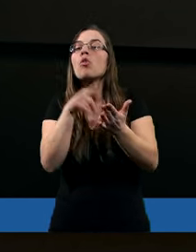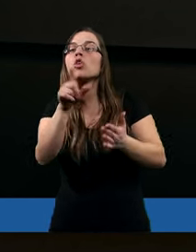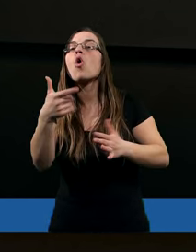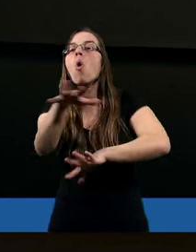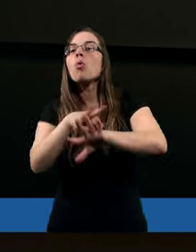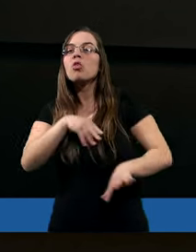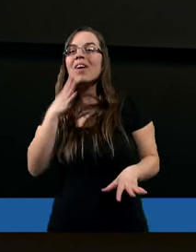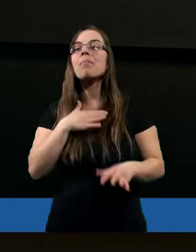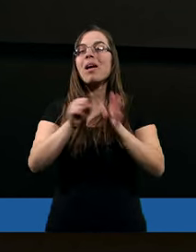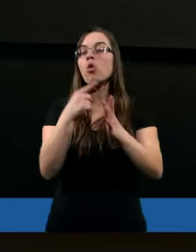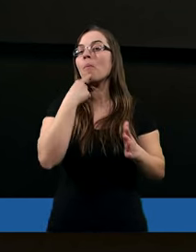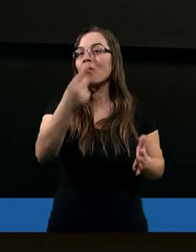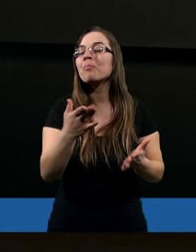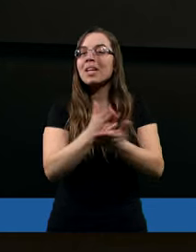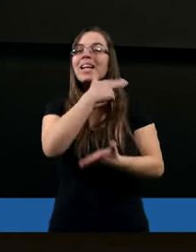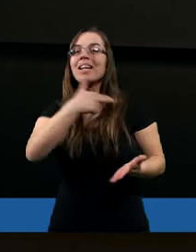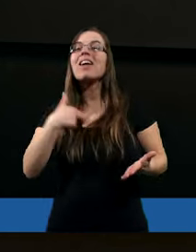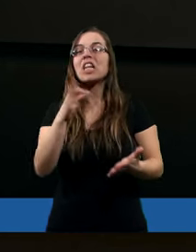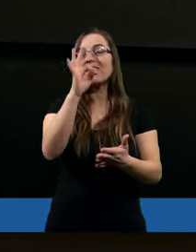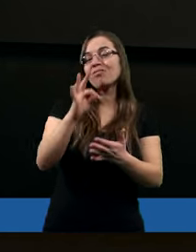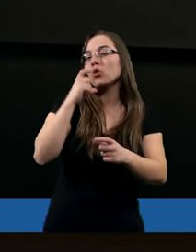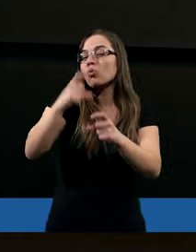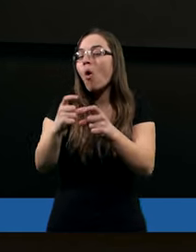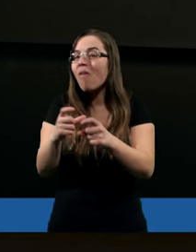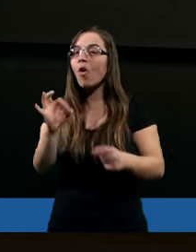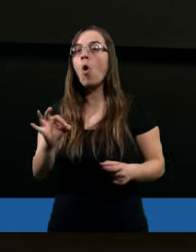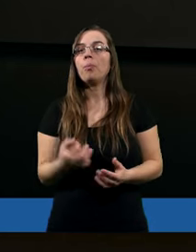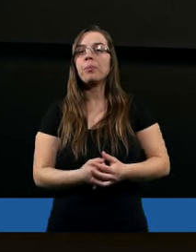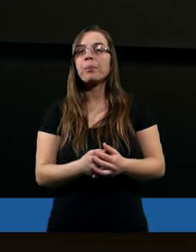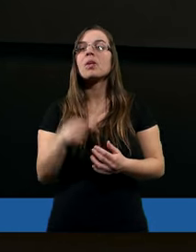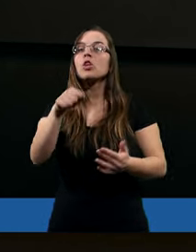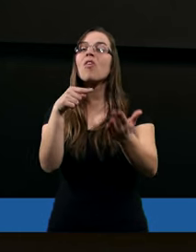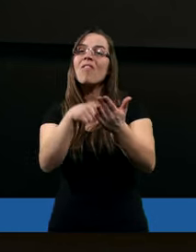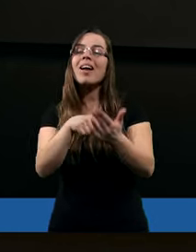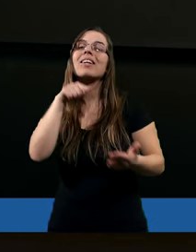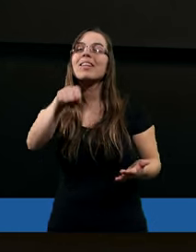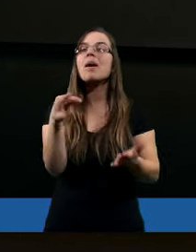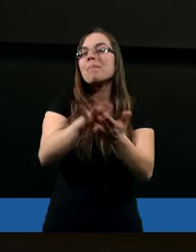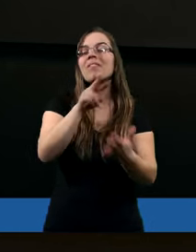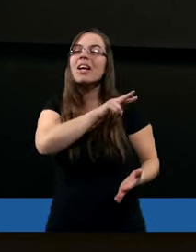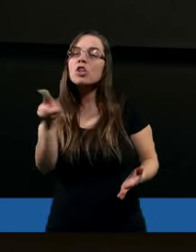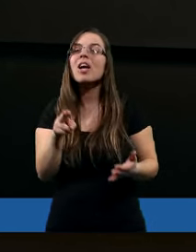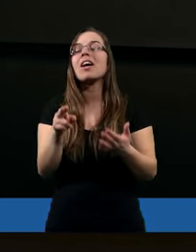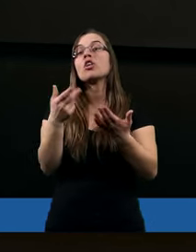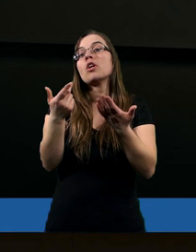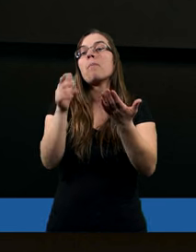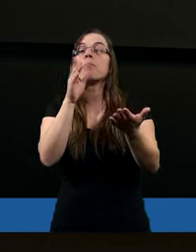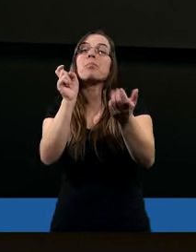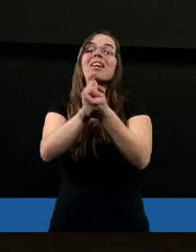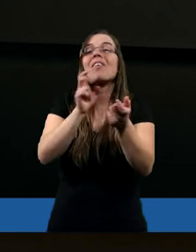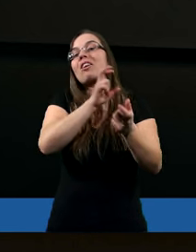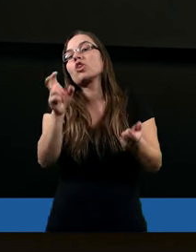Duch Święty ma do mnie do powiedzenia przez właśnie swoje Słowo, to właśnie tak rozumiem, że wtedy przeciwstawiam się mu, prawda?